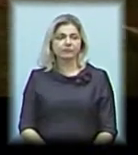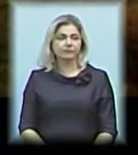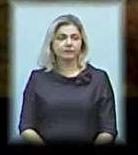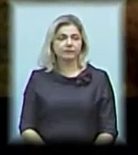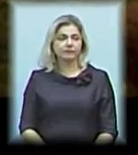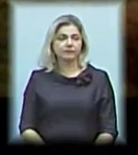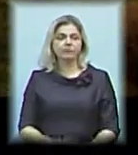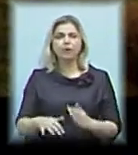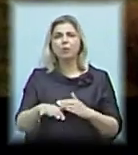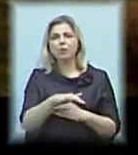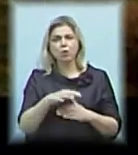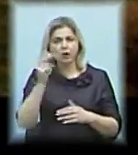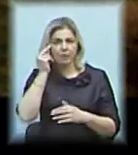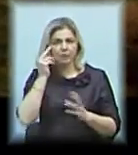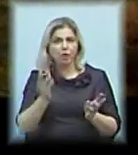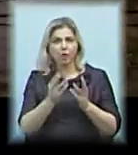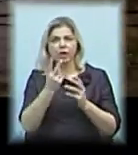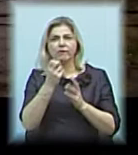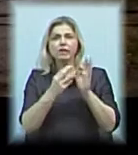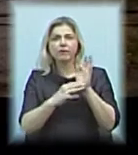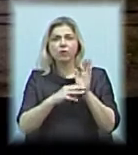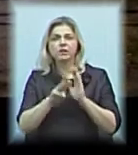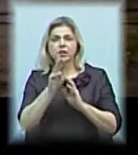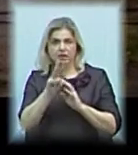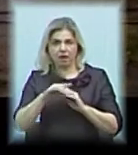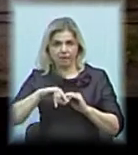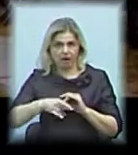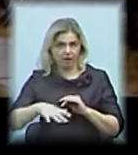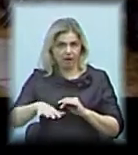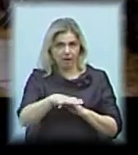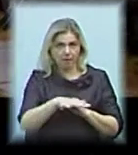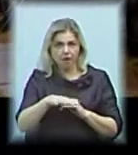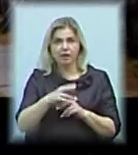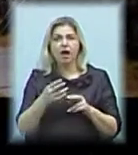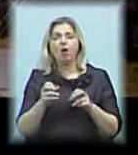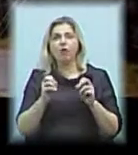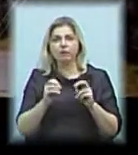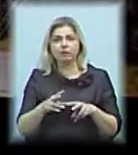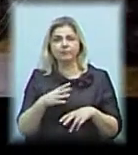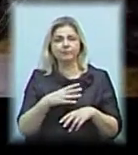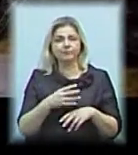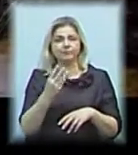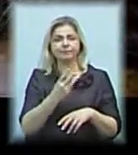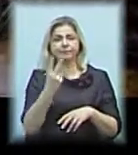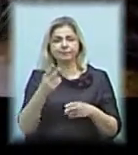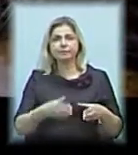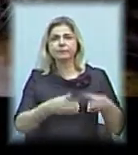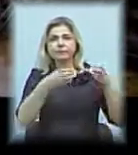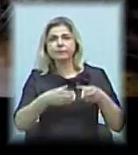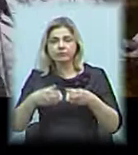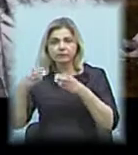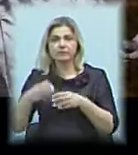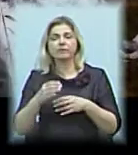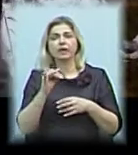Площа умовної пожежі склала 283 квадратних метрів. Небезпеку встановили 32 ставевих циліндричних резервуарів з